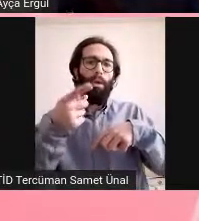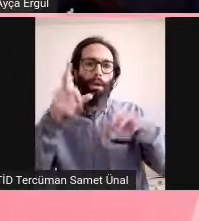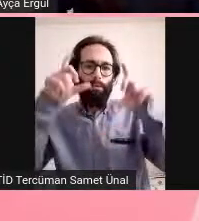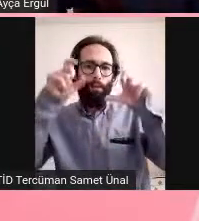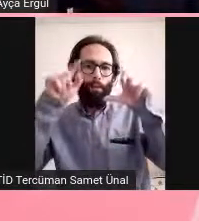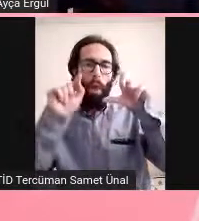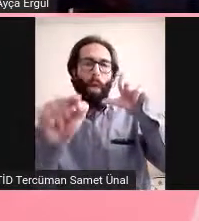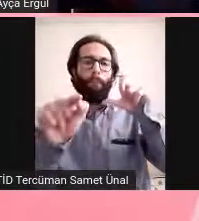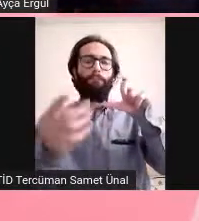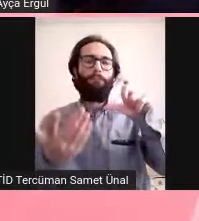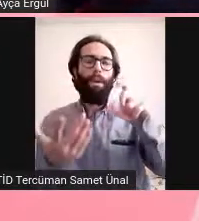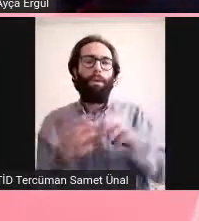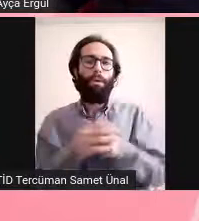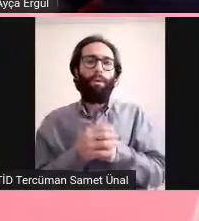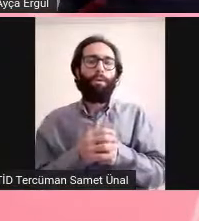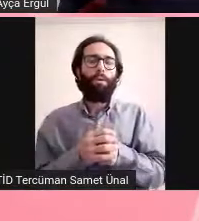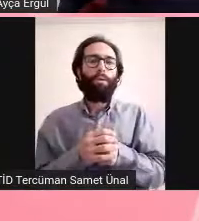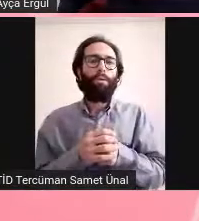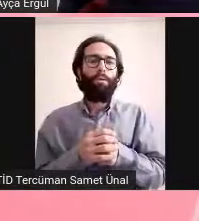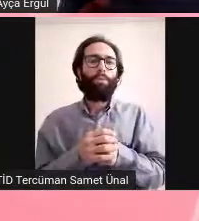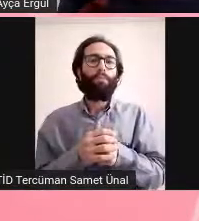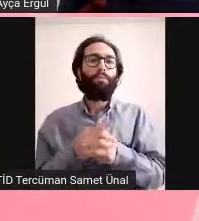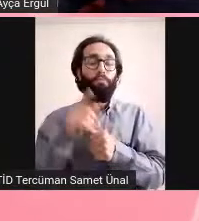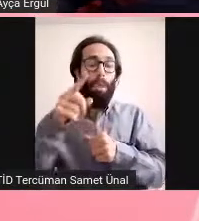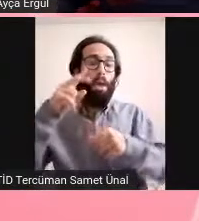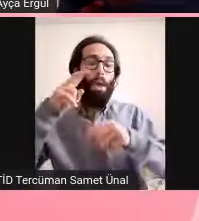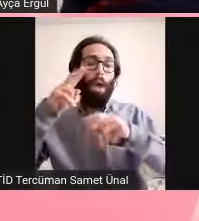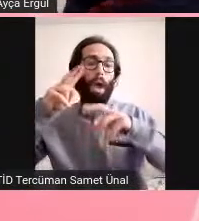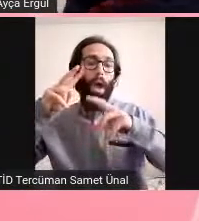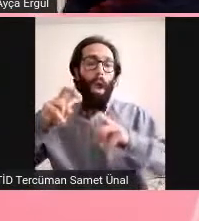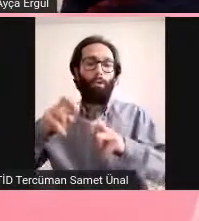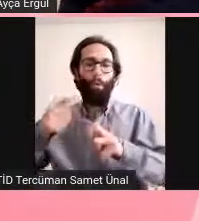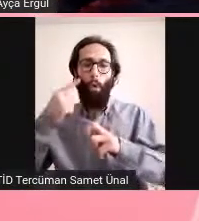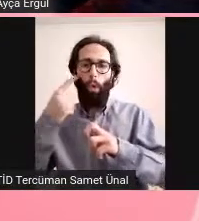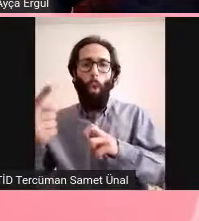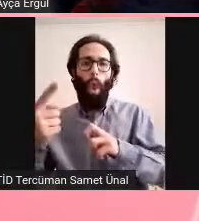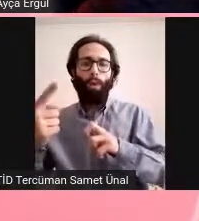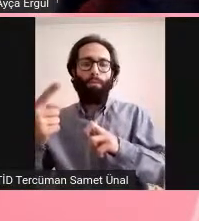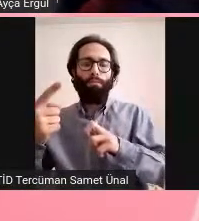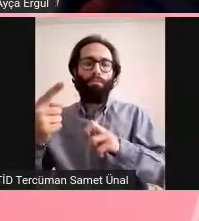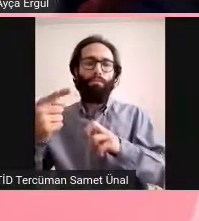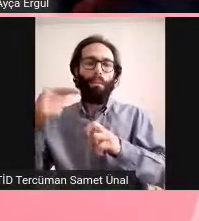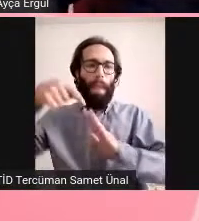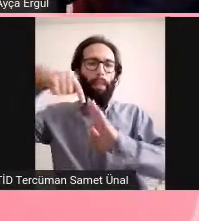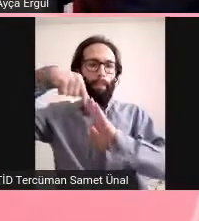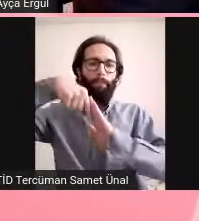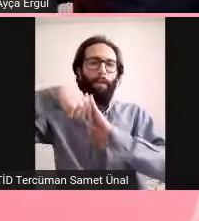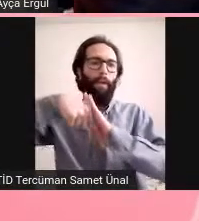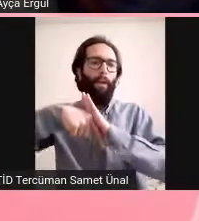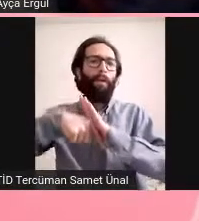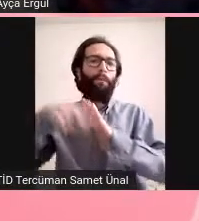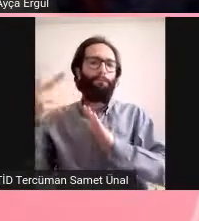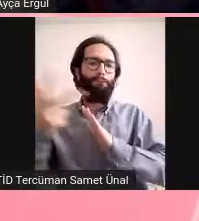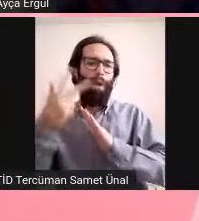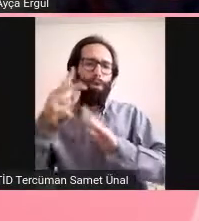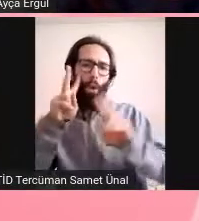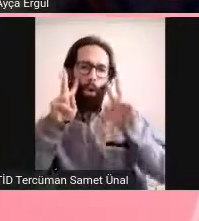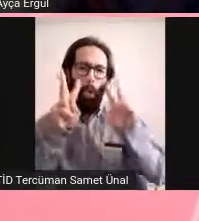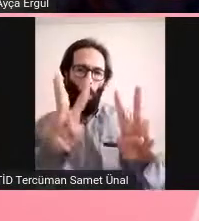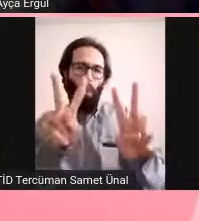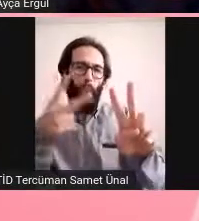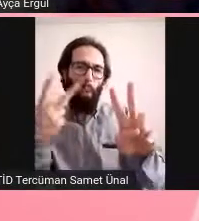Araştırma için olanları biraz daha yüksek çözünürlüklü. Ama hastanelerde çekilenleri daha düşük çözünürlüklü oluyor.